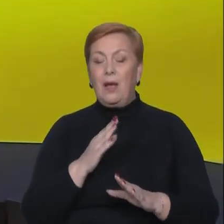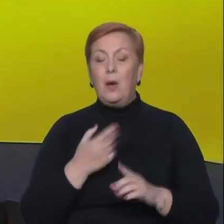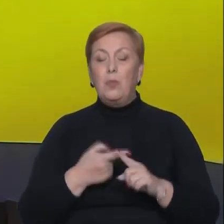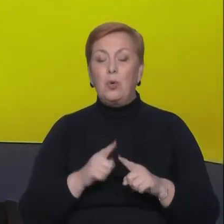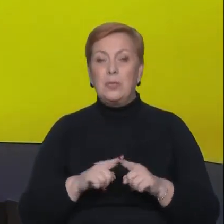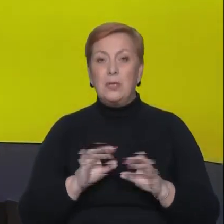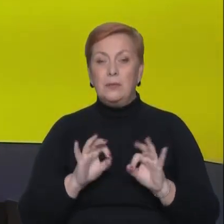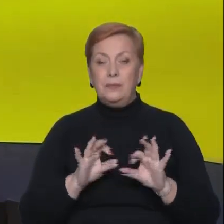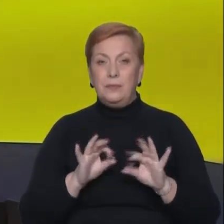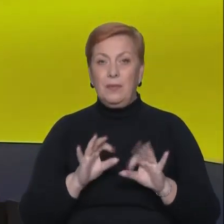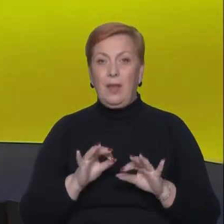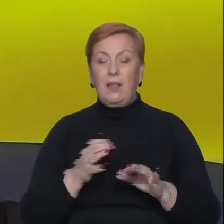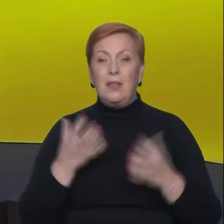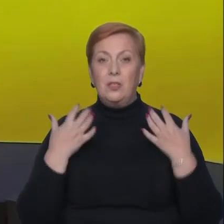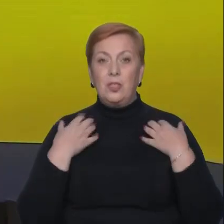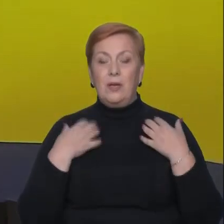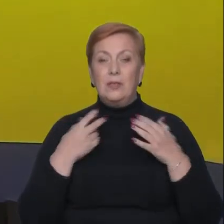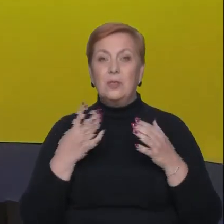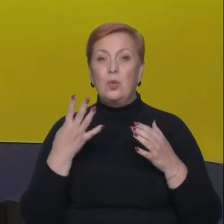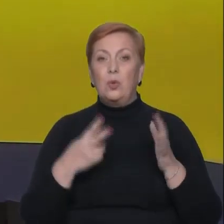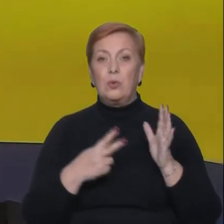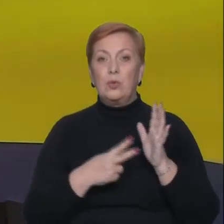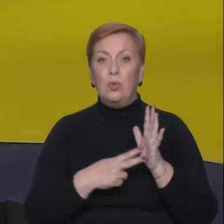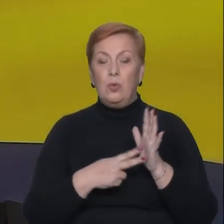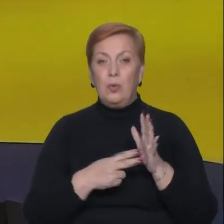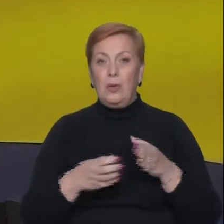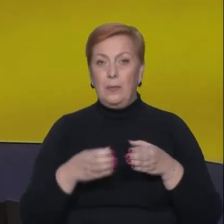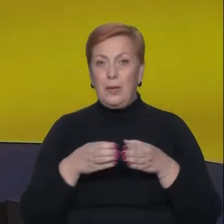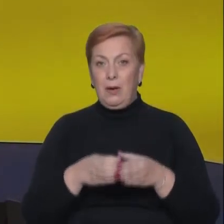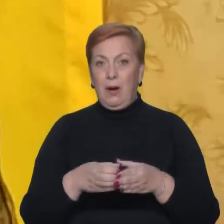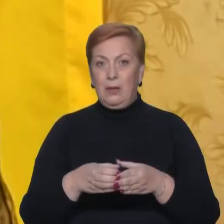громадськістю 47-ї бригади Дмитро Лазуткін.